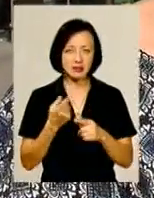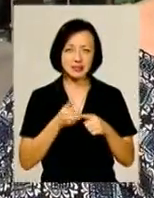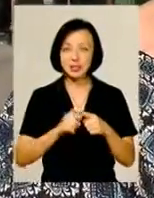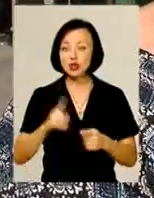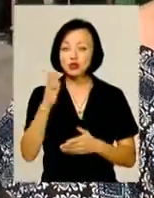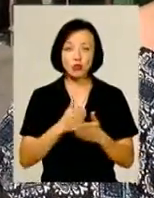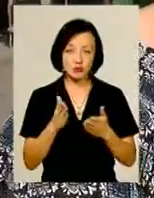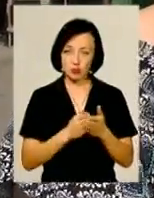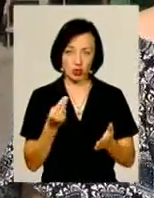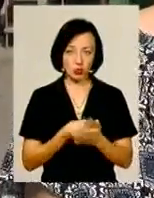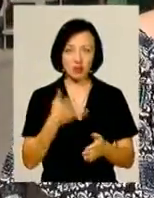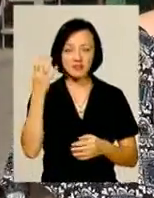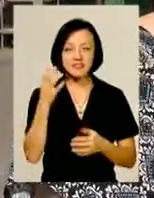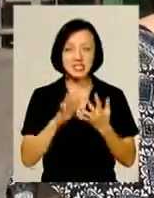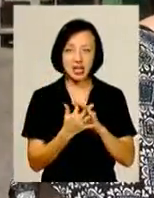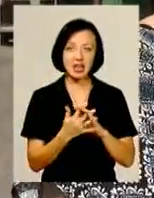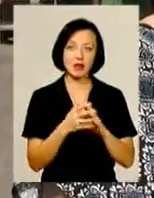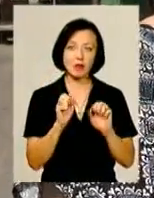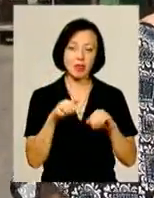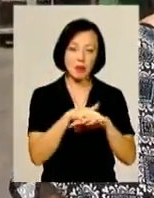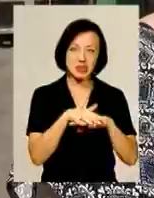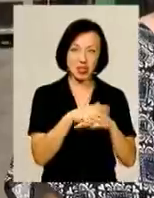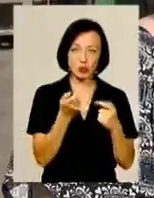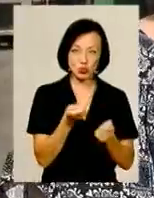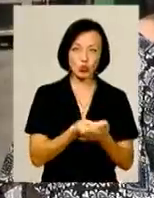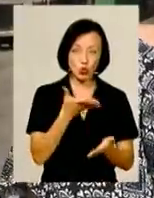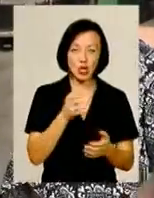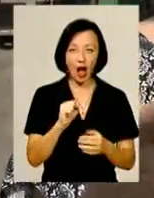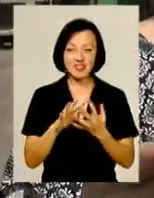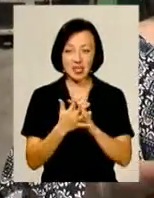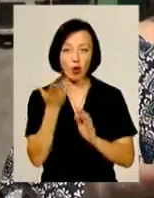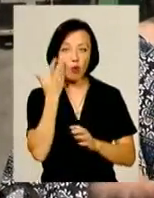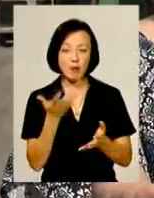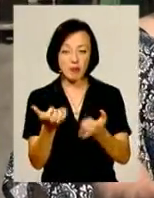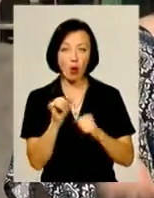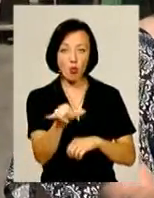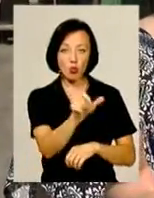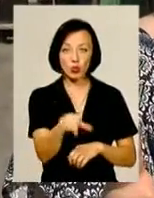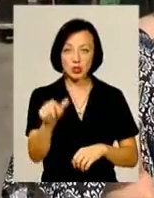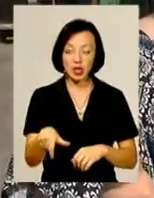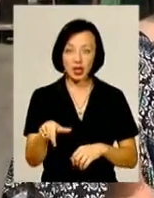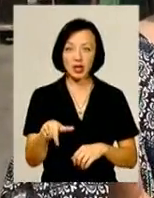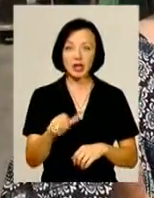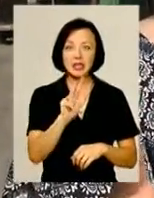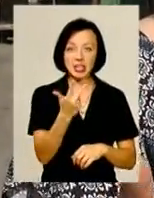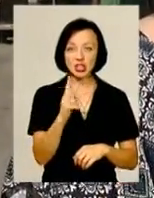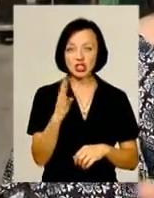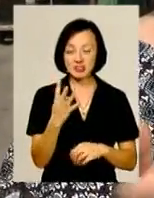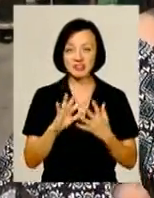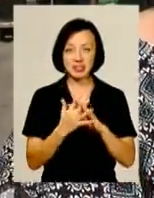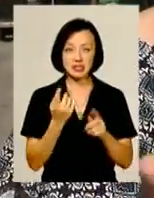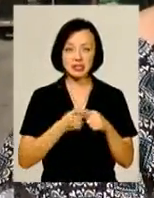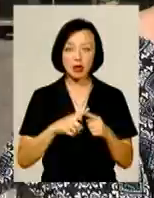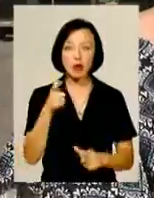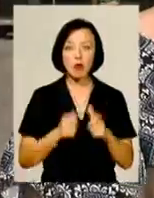зовсім недорого. Бо в селі приймають, ну, може, на базарі там дорожче, а коли приймають людей по 4 гривні в селі це